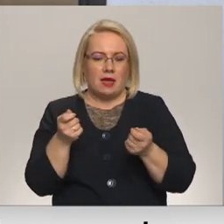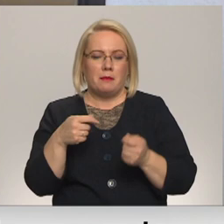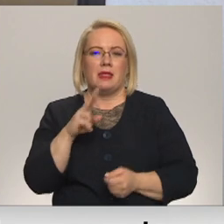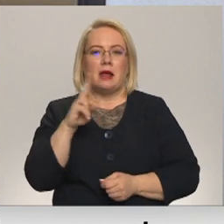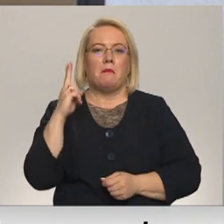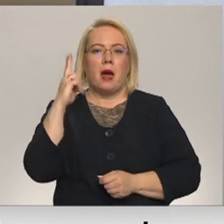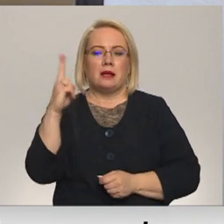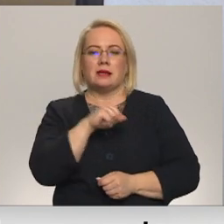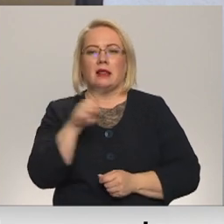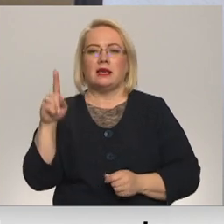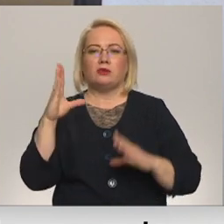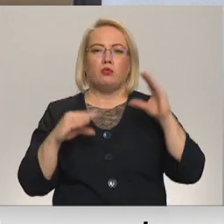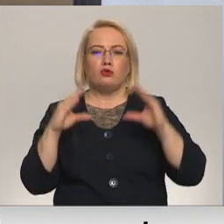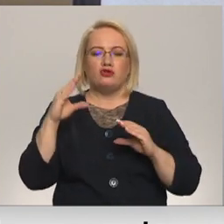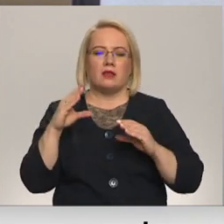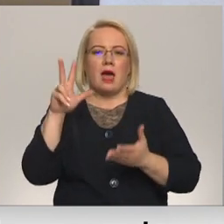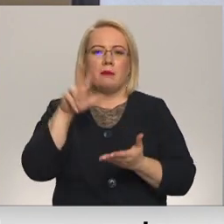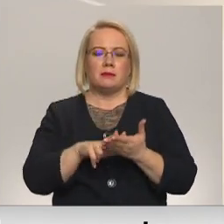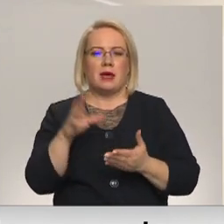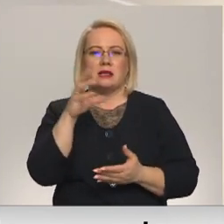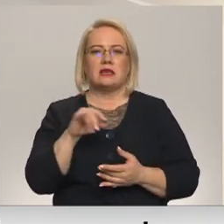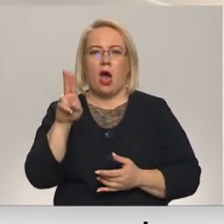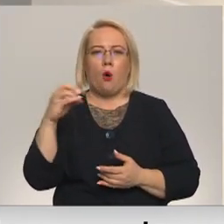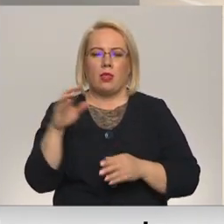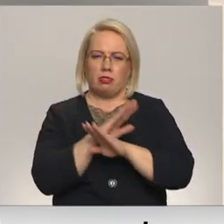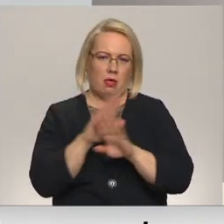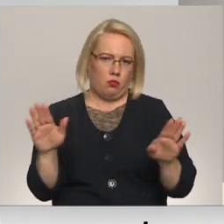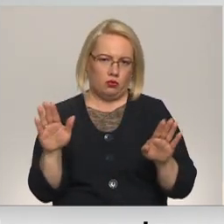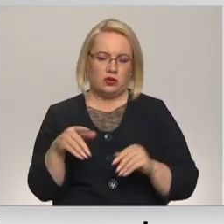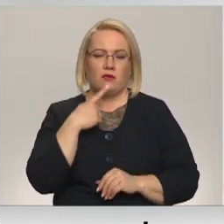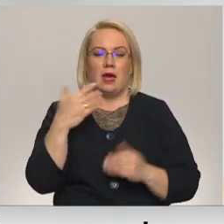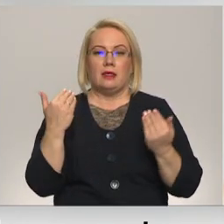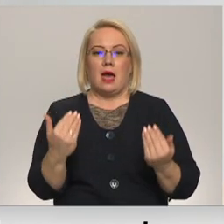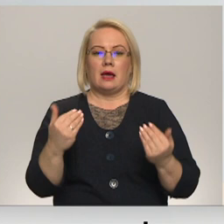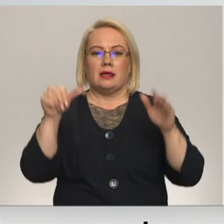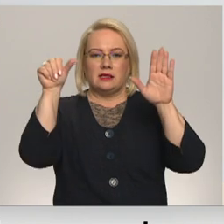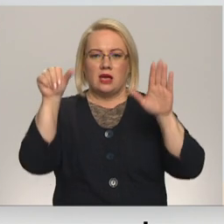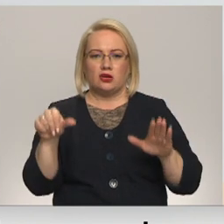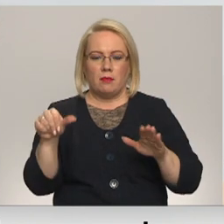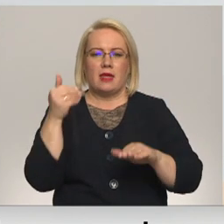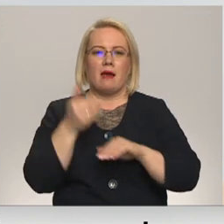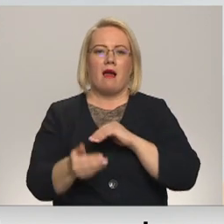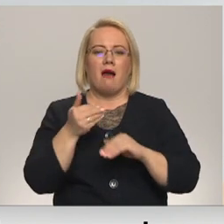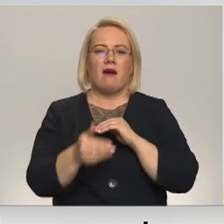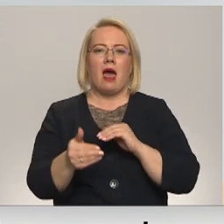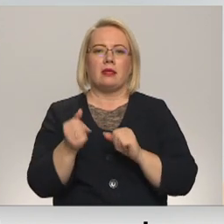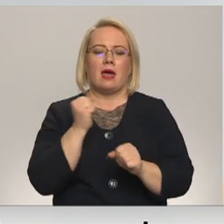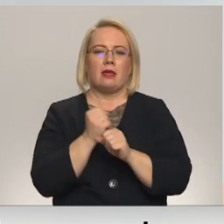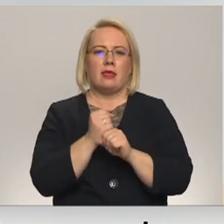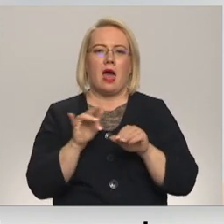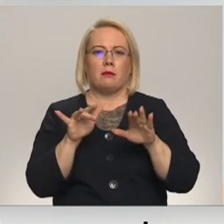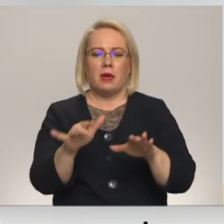budžeta apstiprināšanai cauni amatā nepaliks. Šobrīd seši mēneši ir kavēta darbība, novads